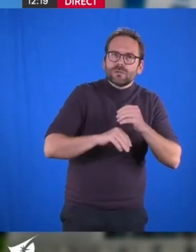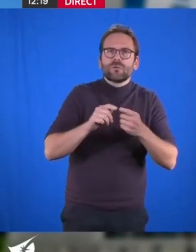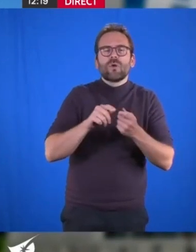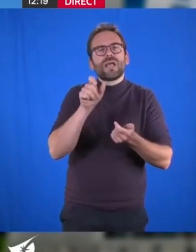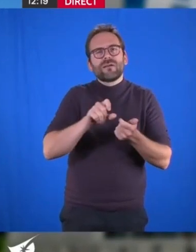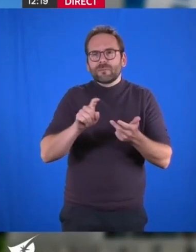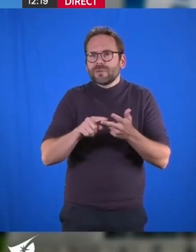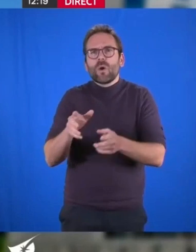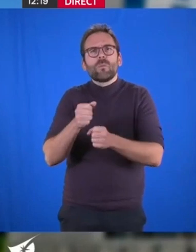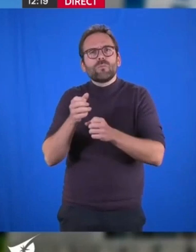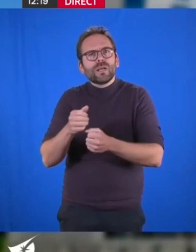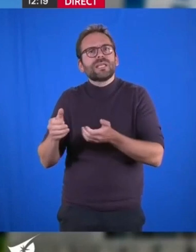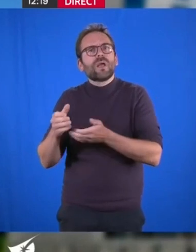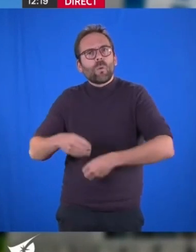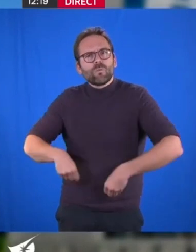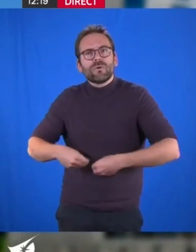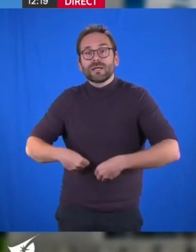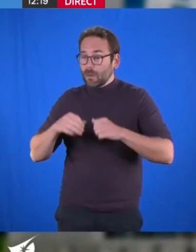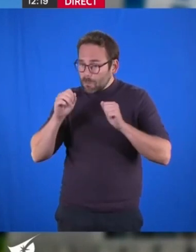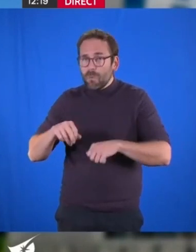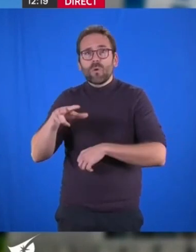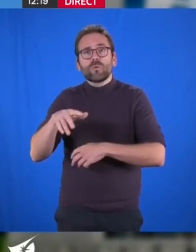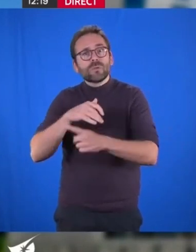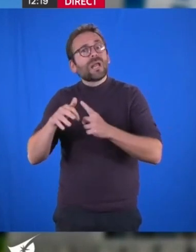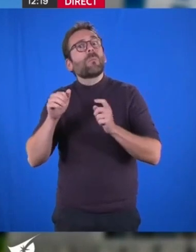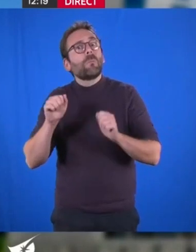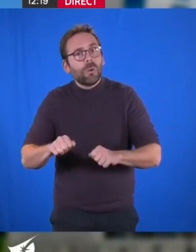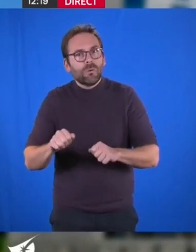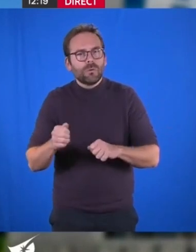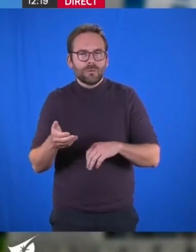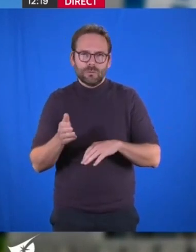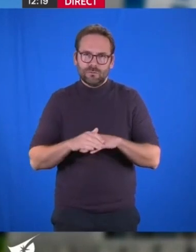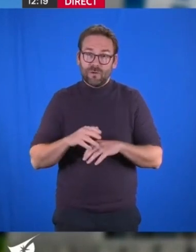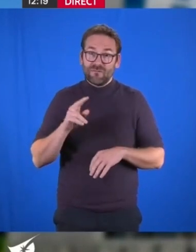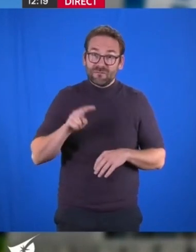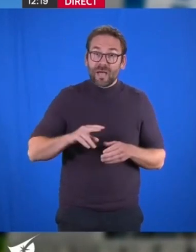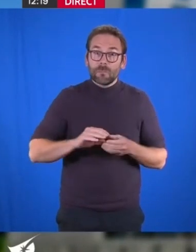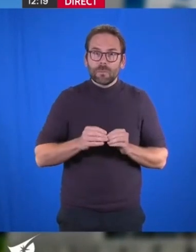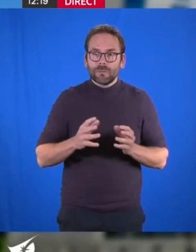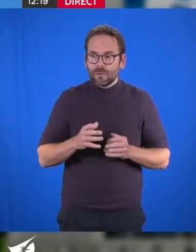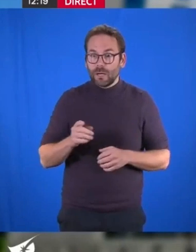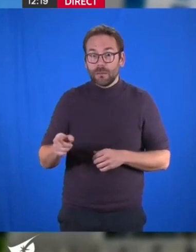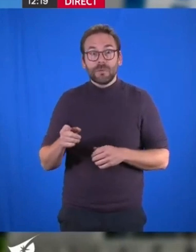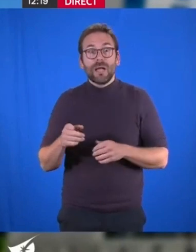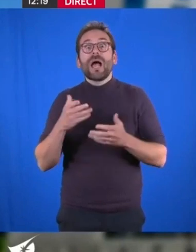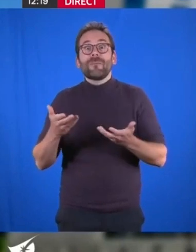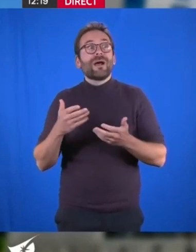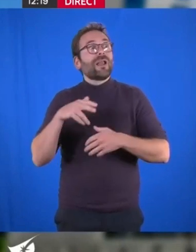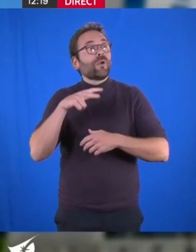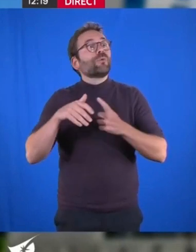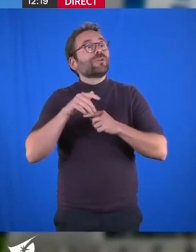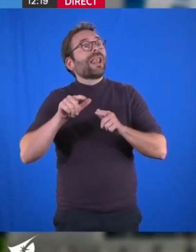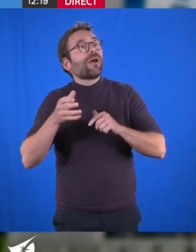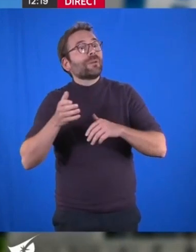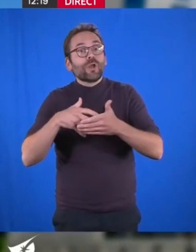employés, aux ouvriers de bénéficier d'un logement social. La véritable problématique, c'est qu'aujourd'hui, ils n'ont pas les moyens d'en sortir et là, on attend des